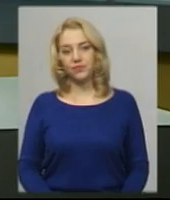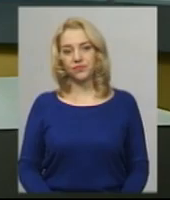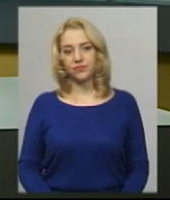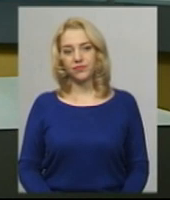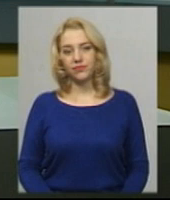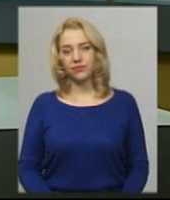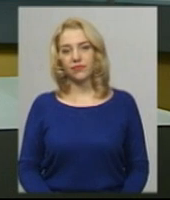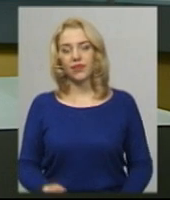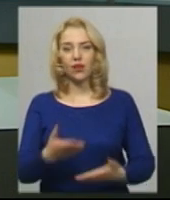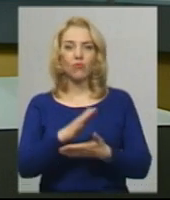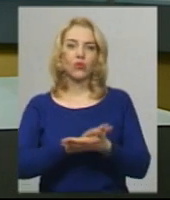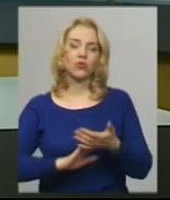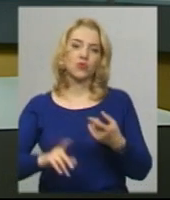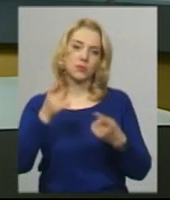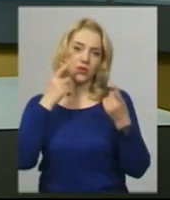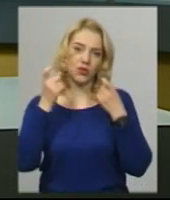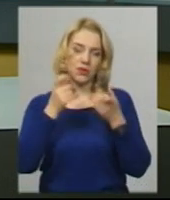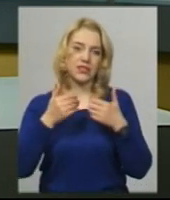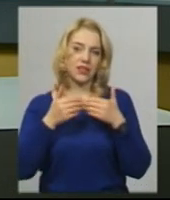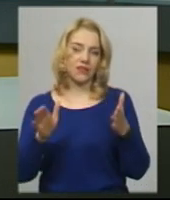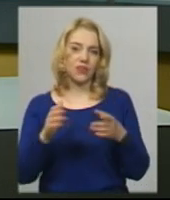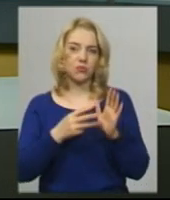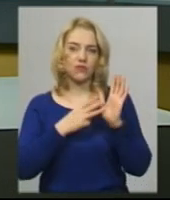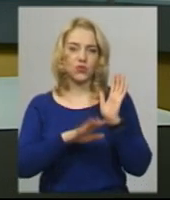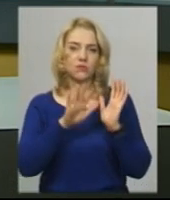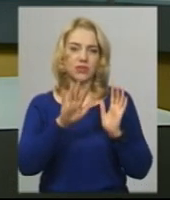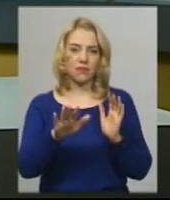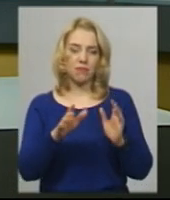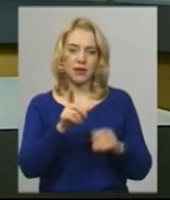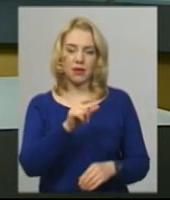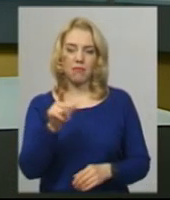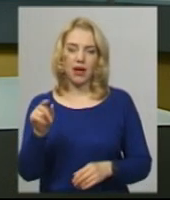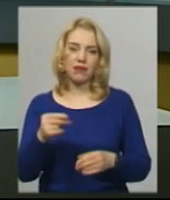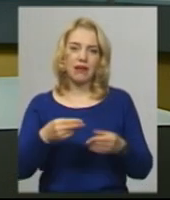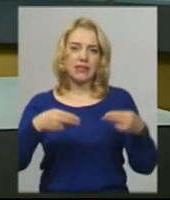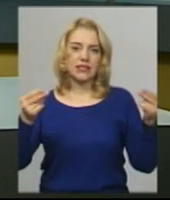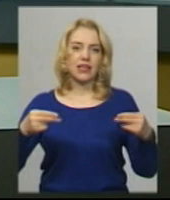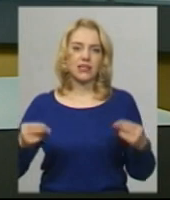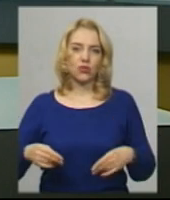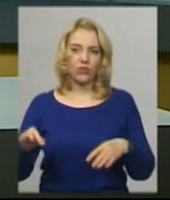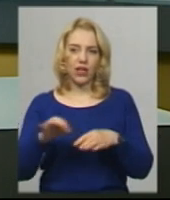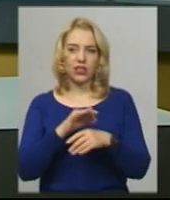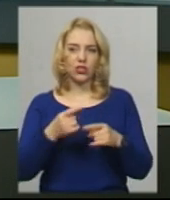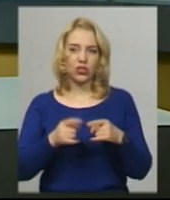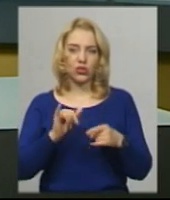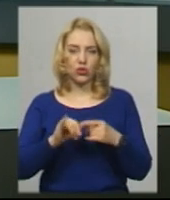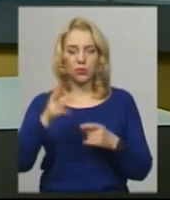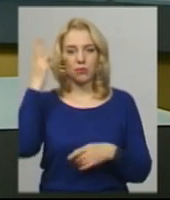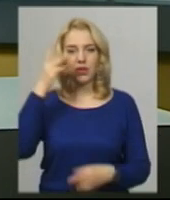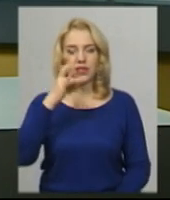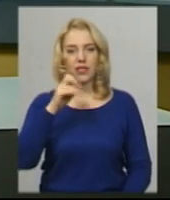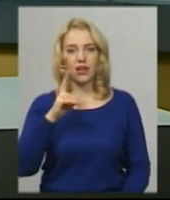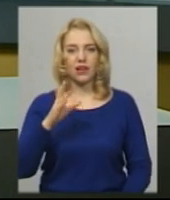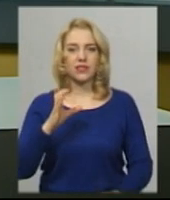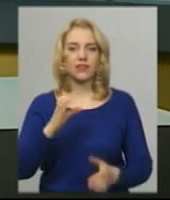Ми продовжимо інформаційний випуск. 85 пар зреєстрували шлюб у Хмельницькому міському відділі РАЦУ від